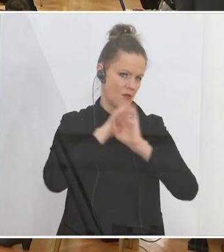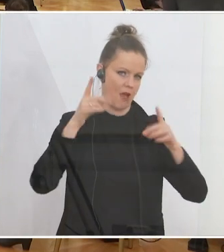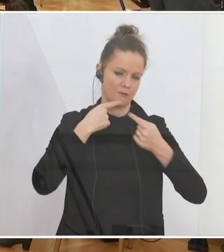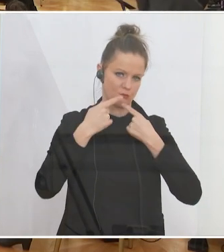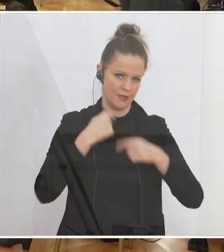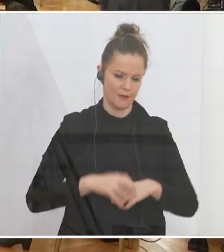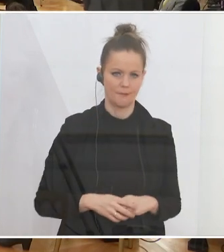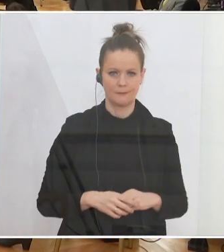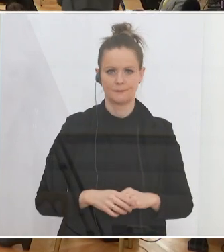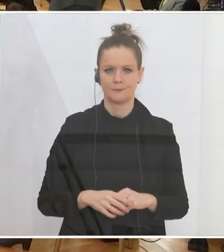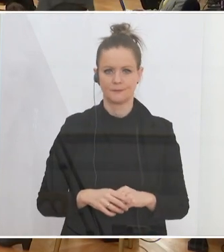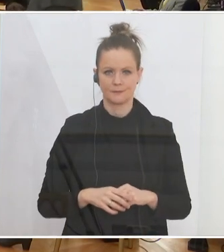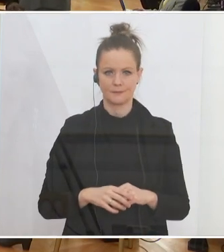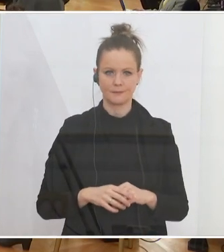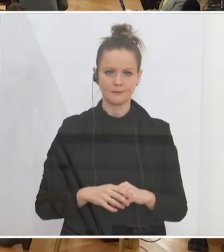Kimmelswenger.